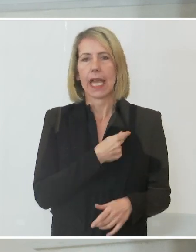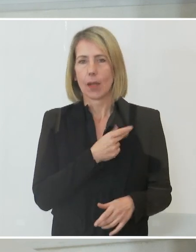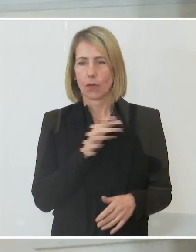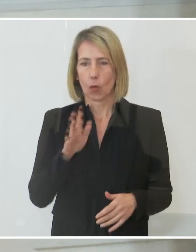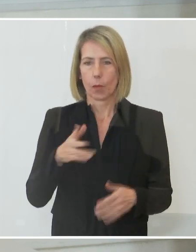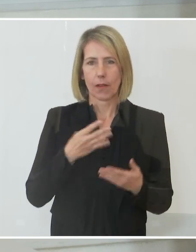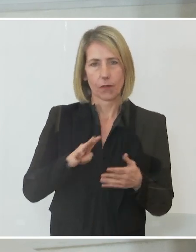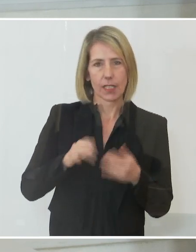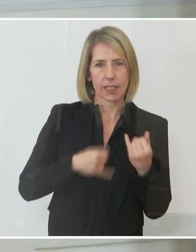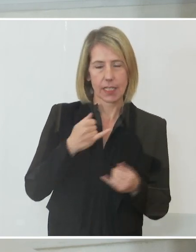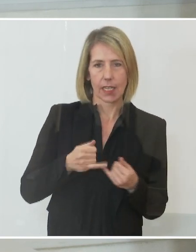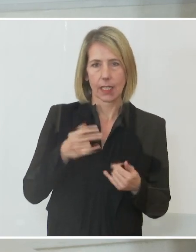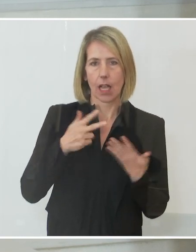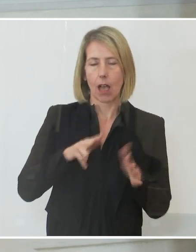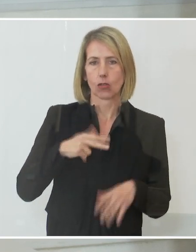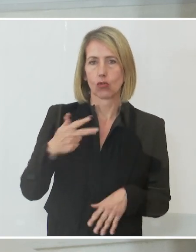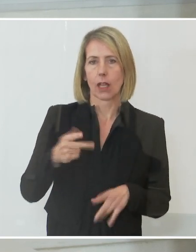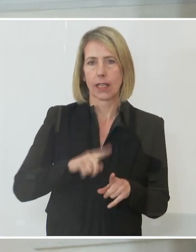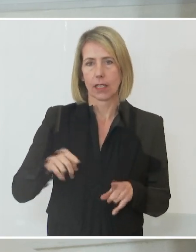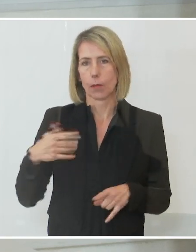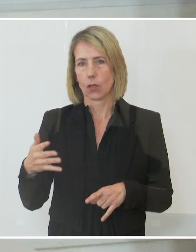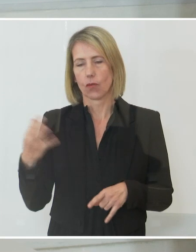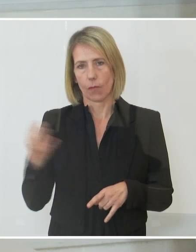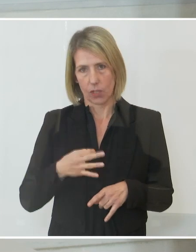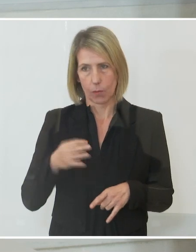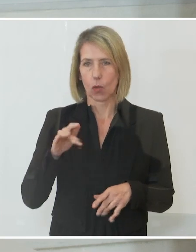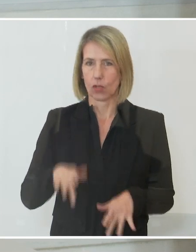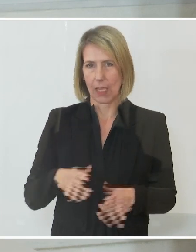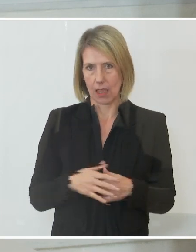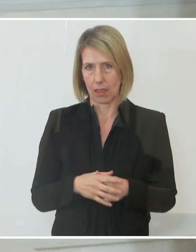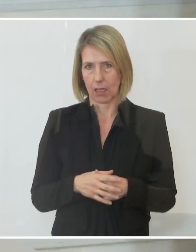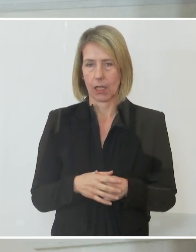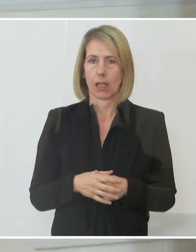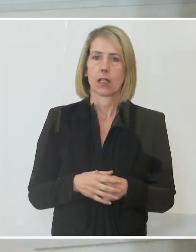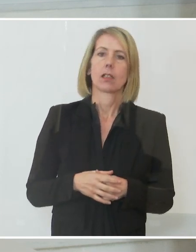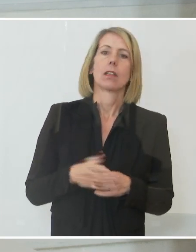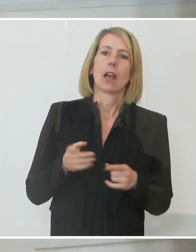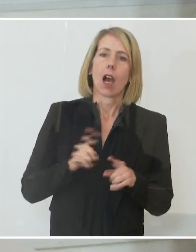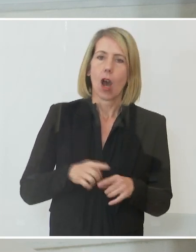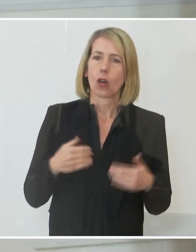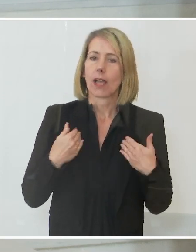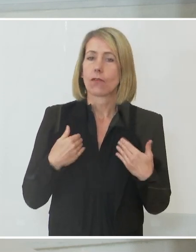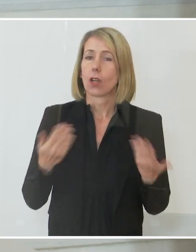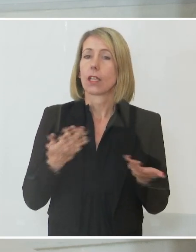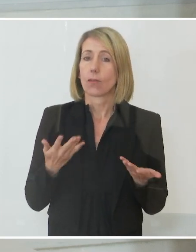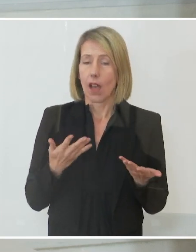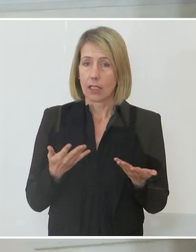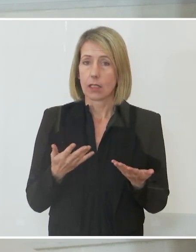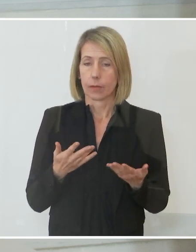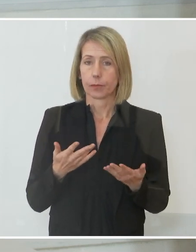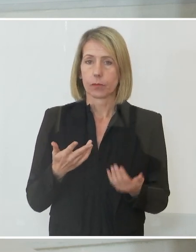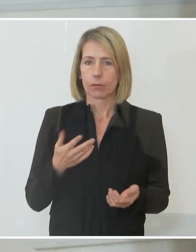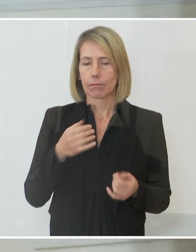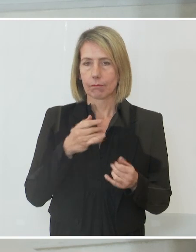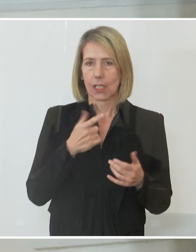bei 38 beziehungsweise 50 Prozent, wenn man den Erststich betrachtet. Und erfreulicherweise die Sieben-Tages-Inzidenz bei den